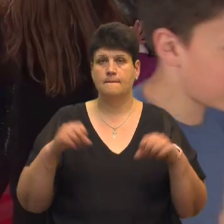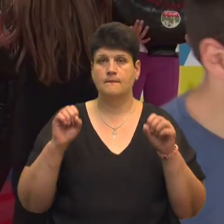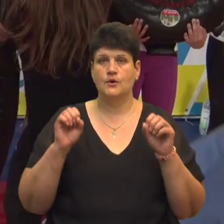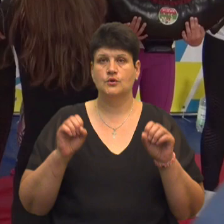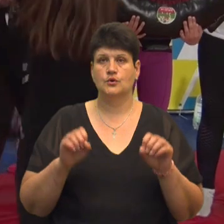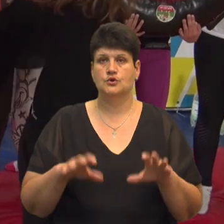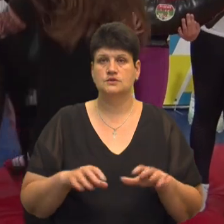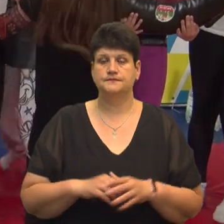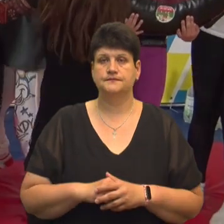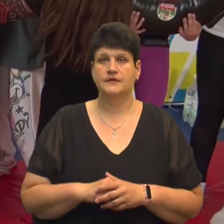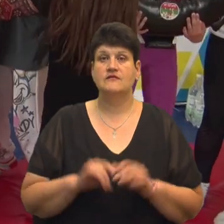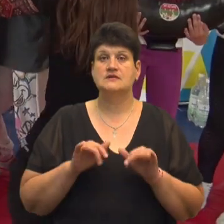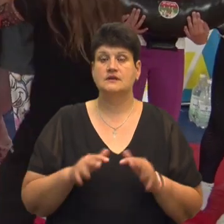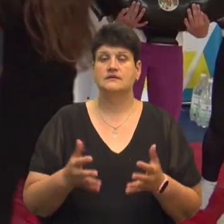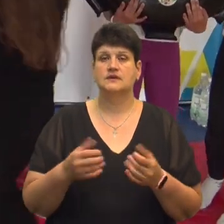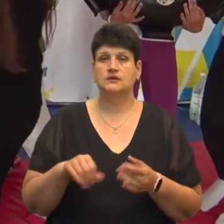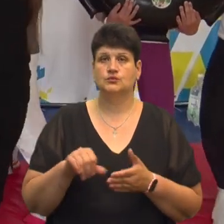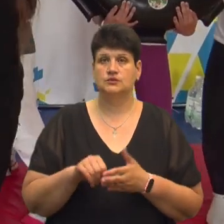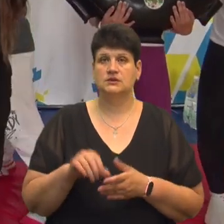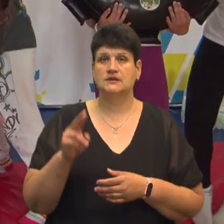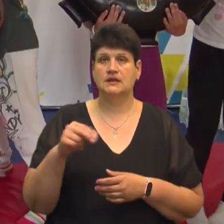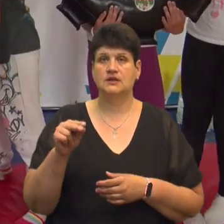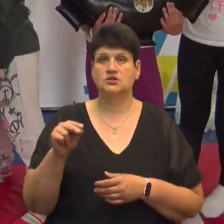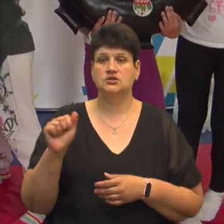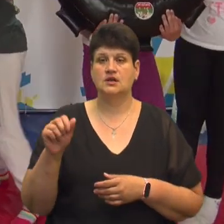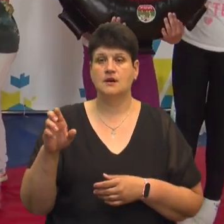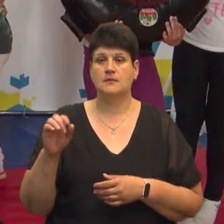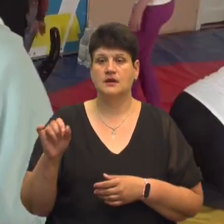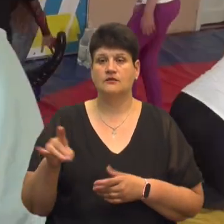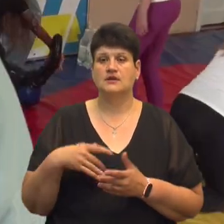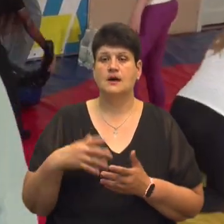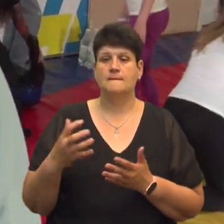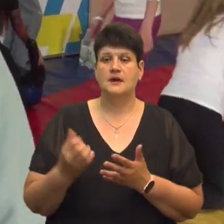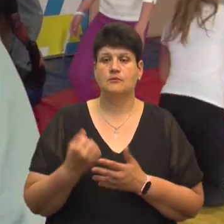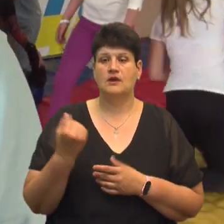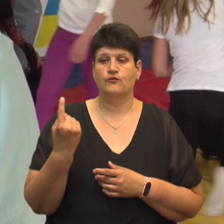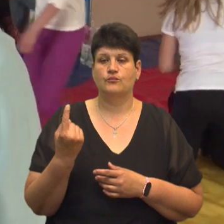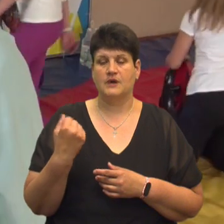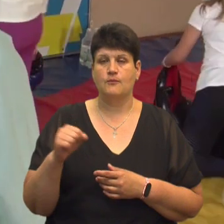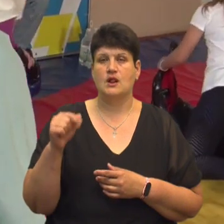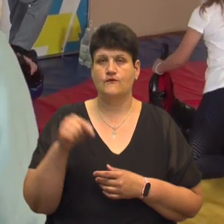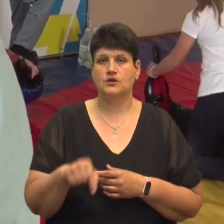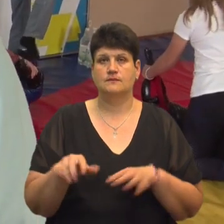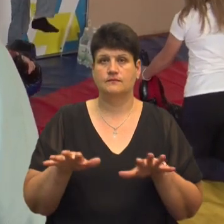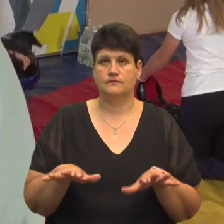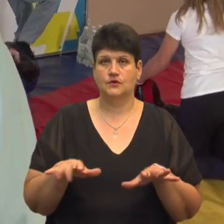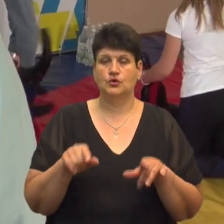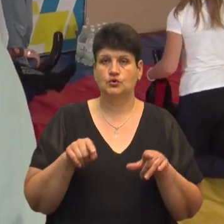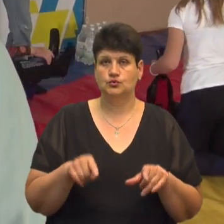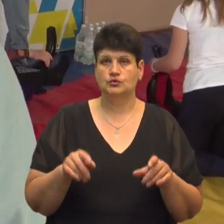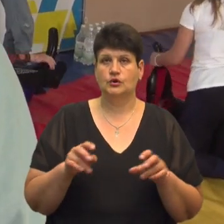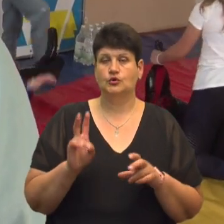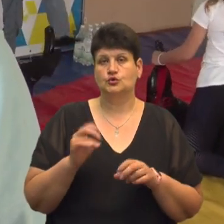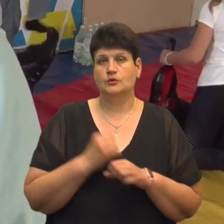У заході взяла участь Дарина Чабан. Вона перемогла на одній з локацій. Нам сказали, що хто більшість робить присідань на